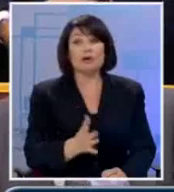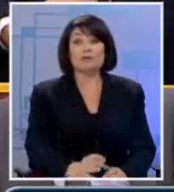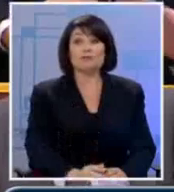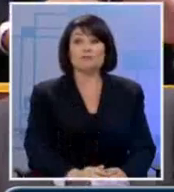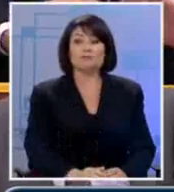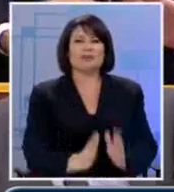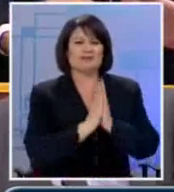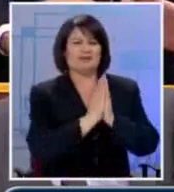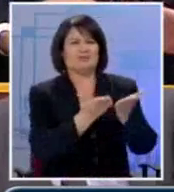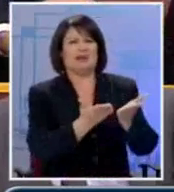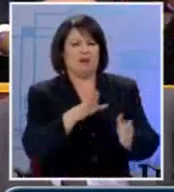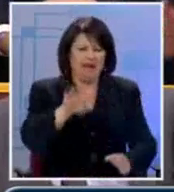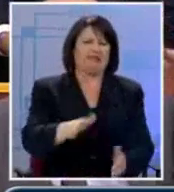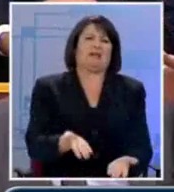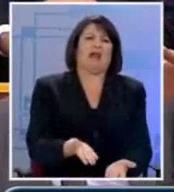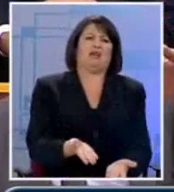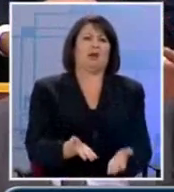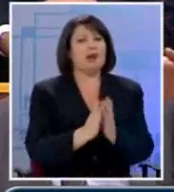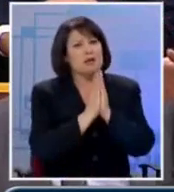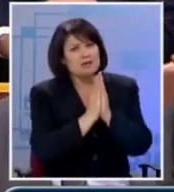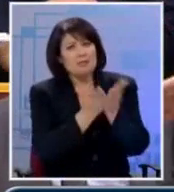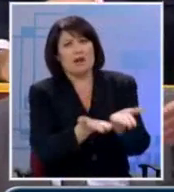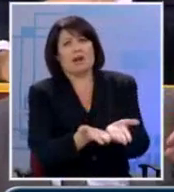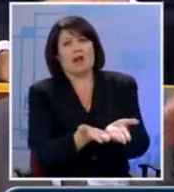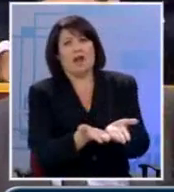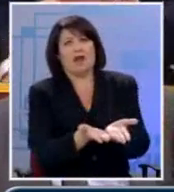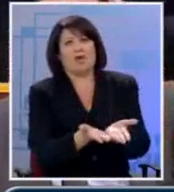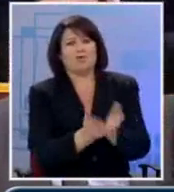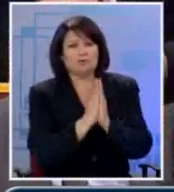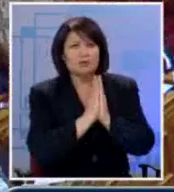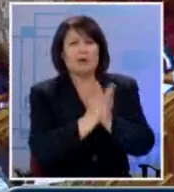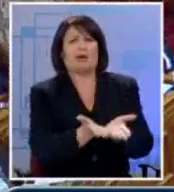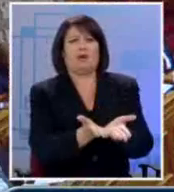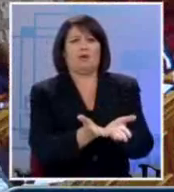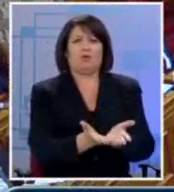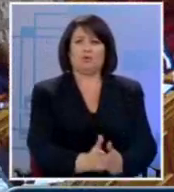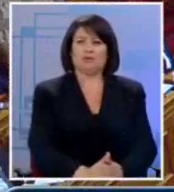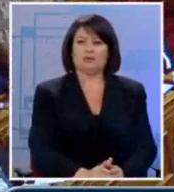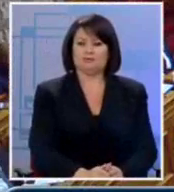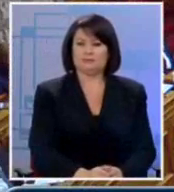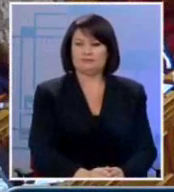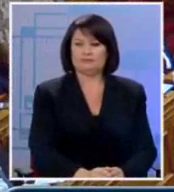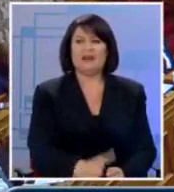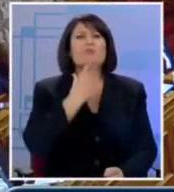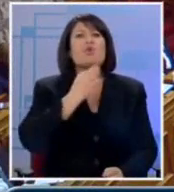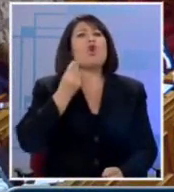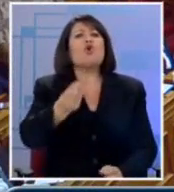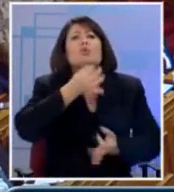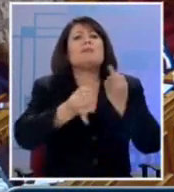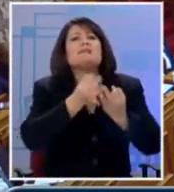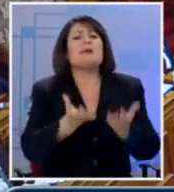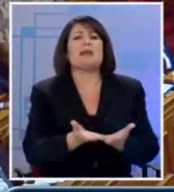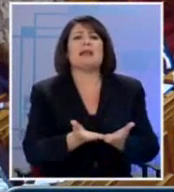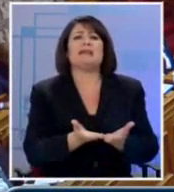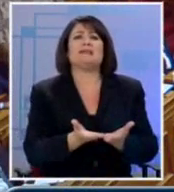Σας παρακαλώ κύριε. Κύριε Λαφαζάνη, εάν... Κύριε Λαφαζάνη, η